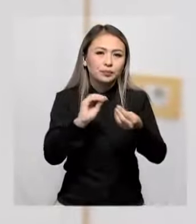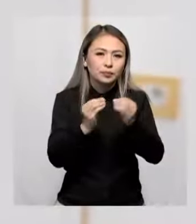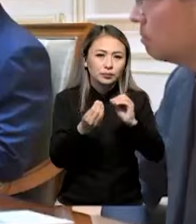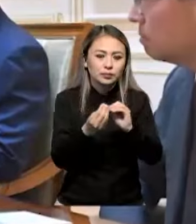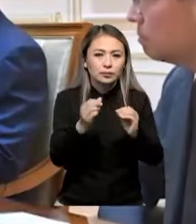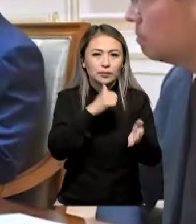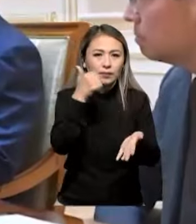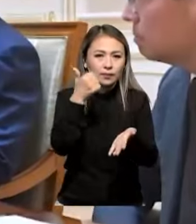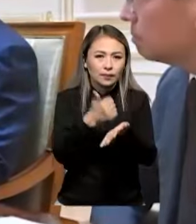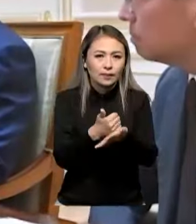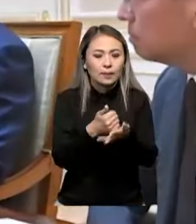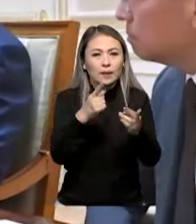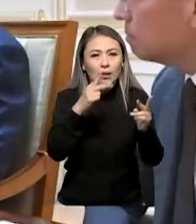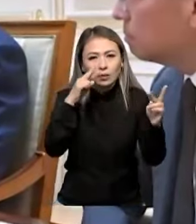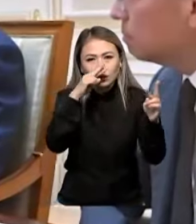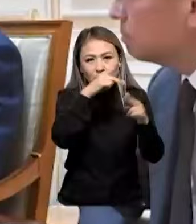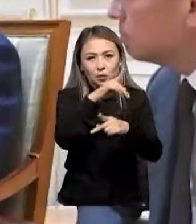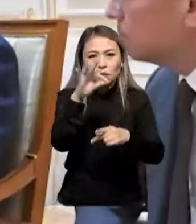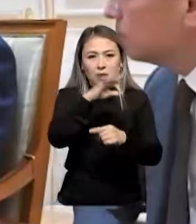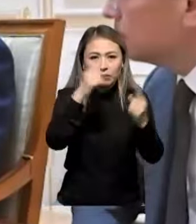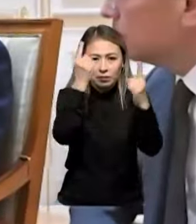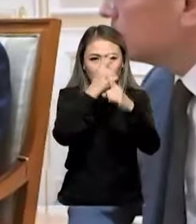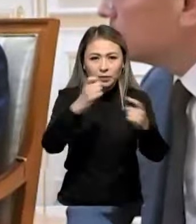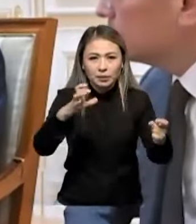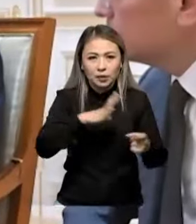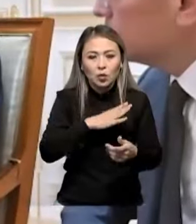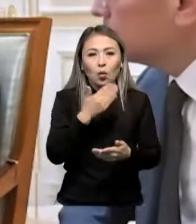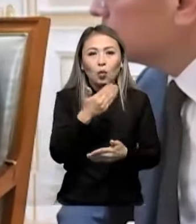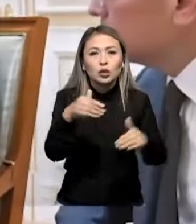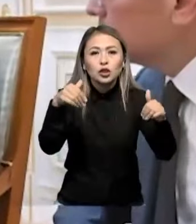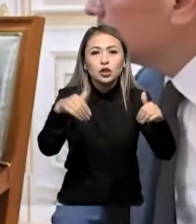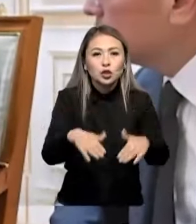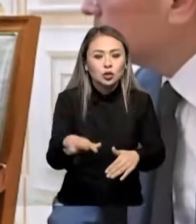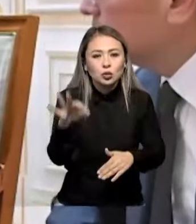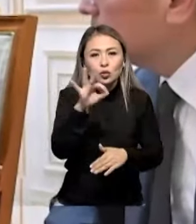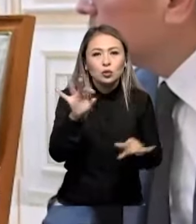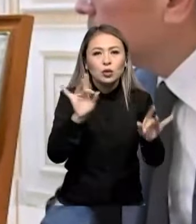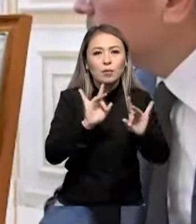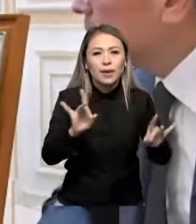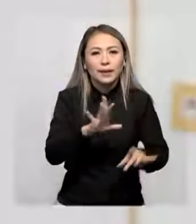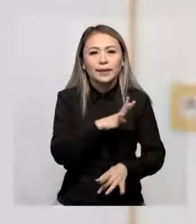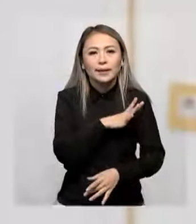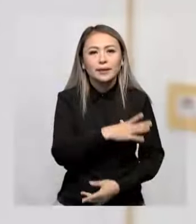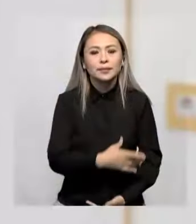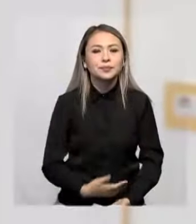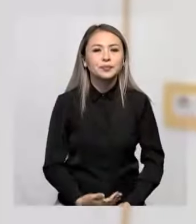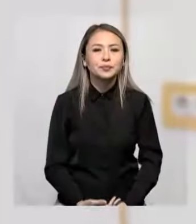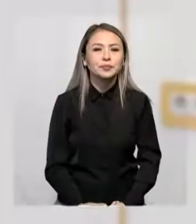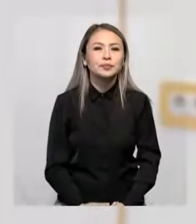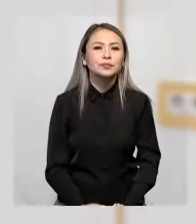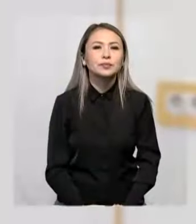түсіретін басты проблемалармен сын қатерлер туралы мәлімет беріліп, оны шешу жолдары баяндалды.